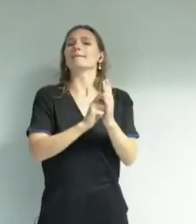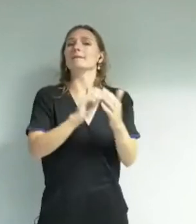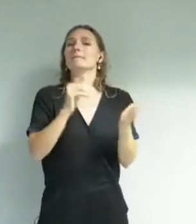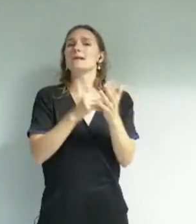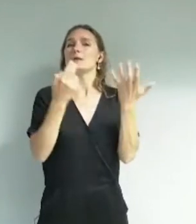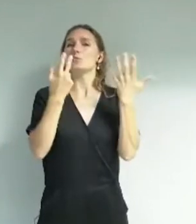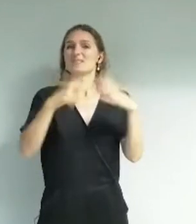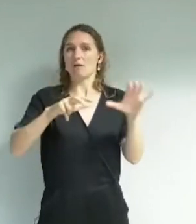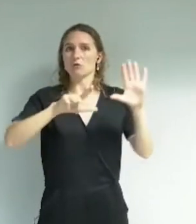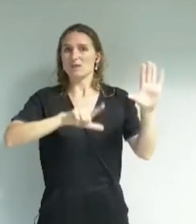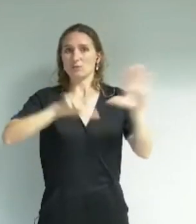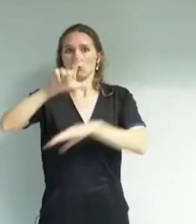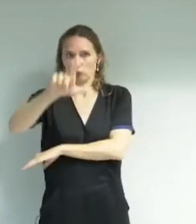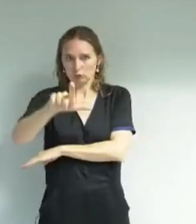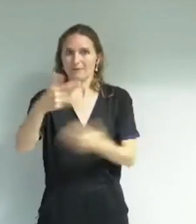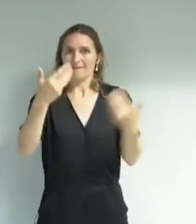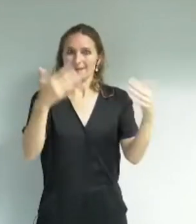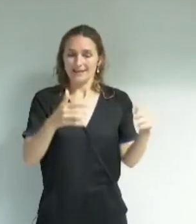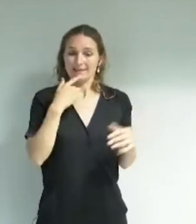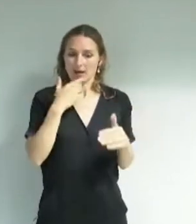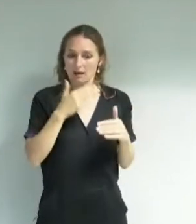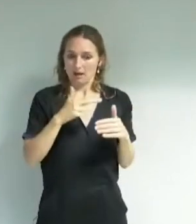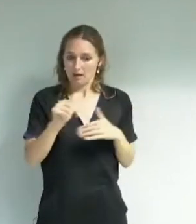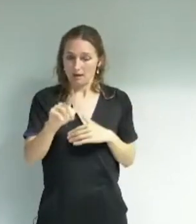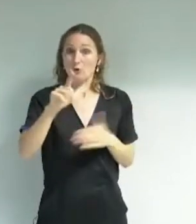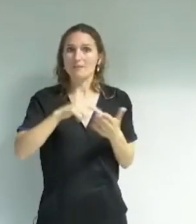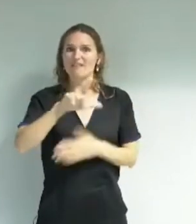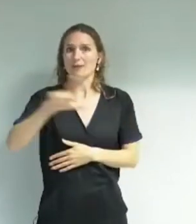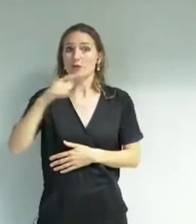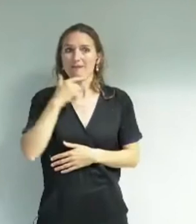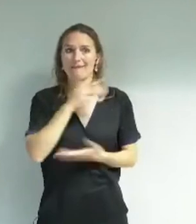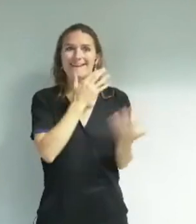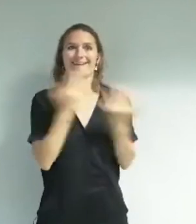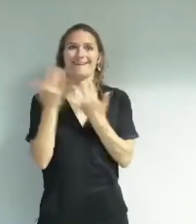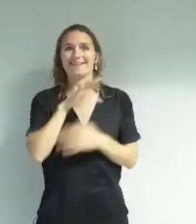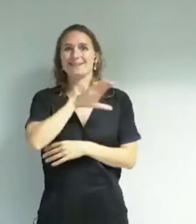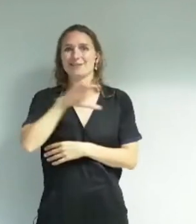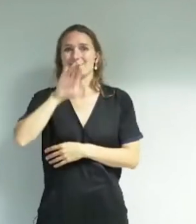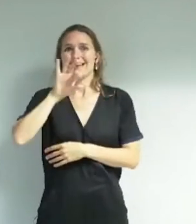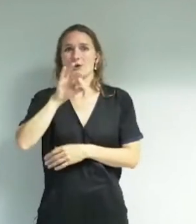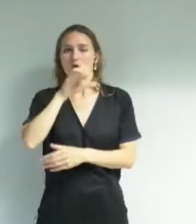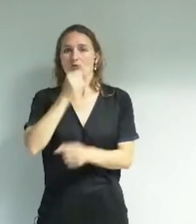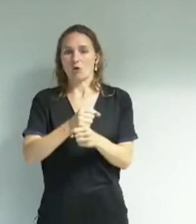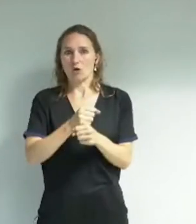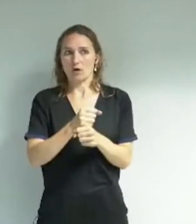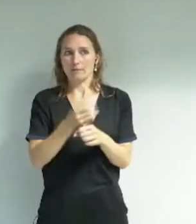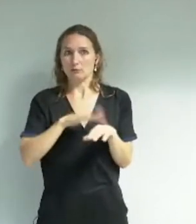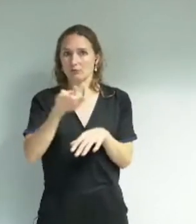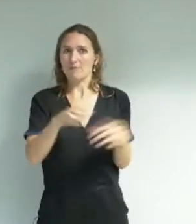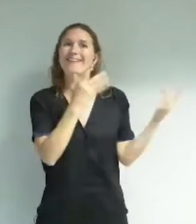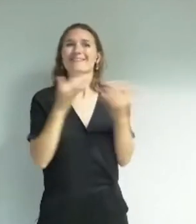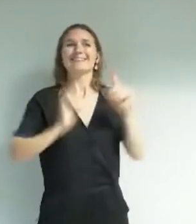il aura exactement 150 ans en 2022 et je ne pense pas que vous allez fêter son